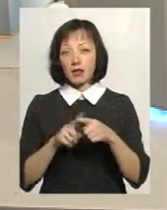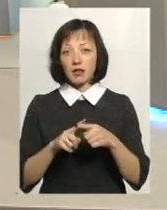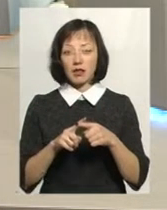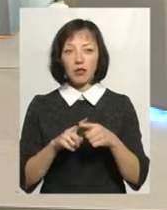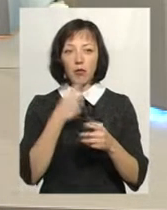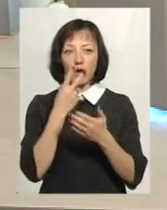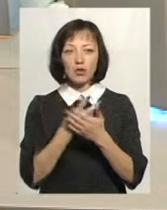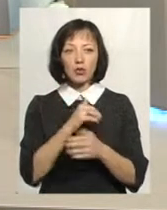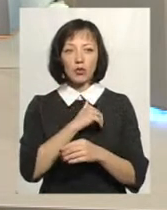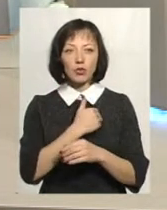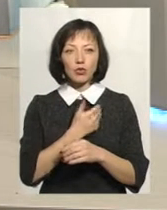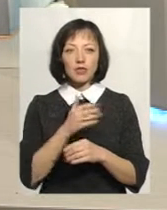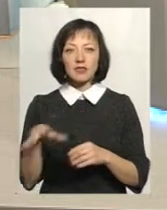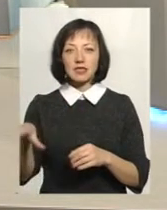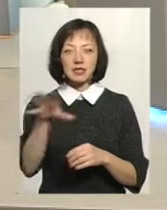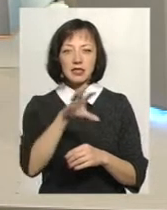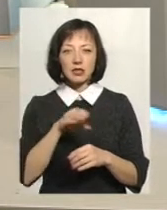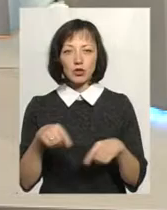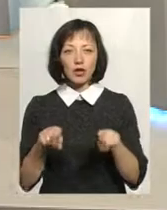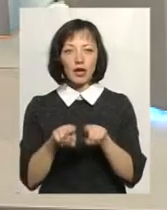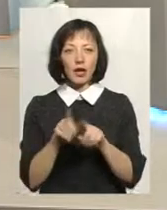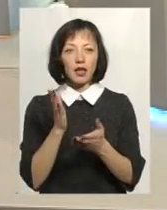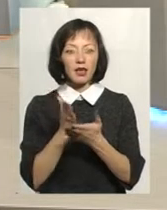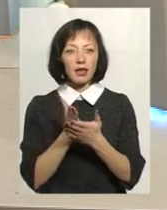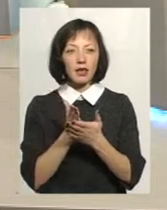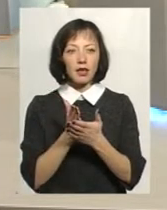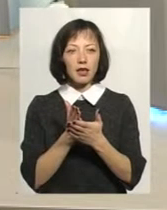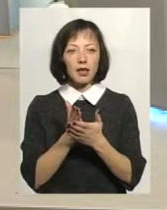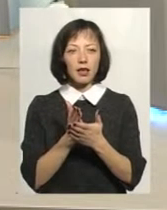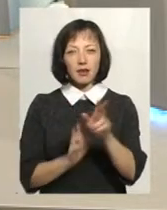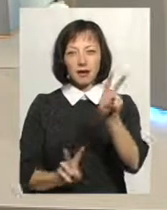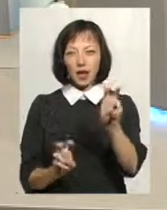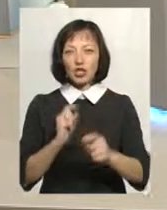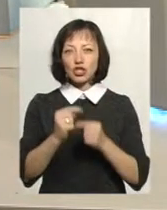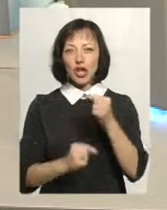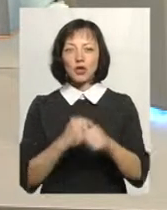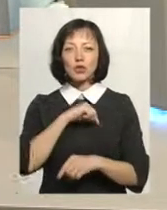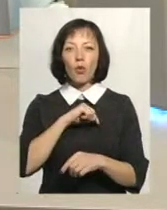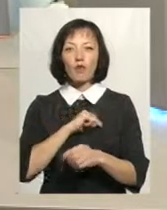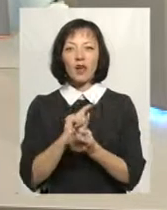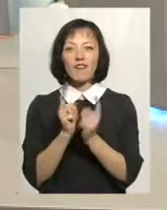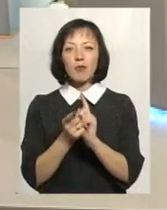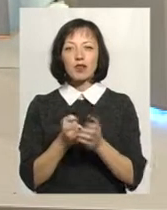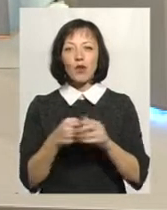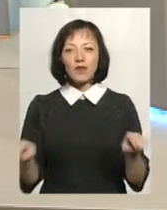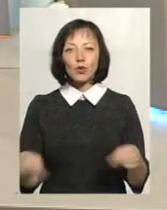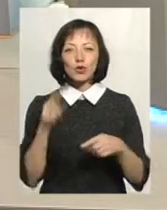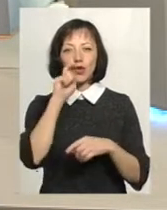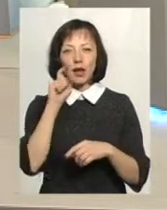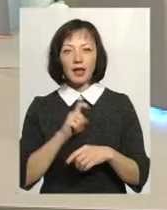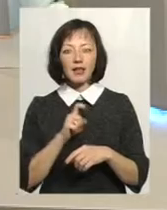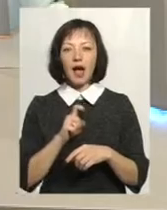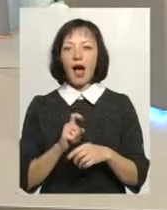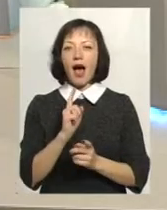хочу показати скрізь. Ось таке є. Через духовну реформацію до відродження країни. Реформація